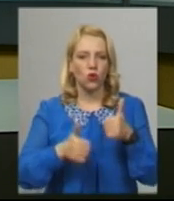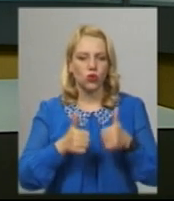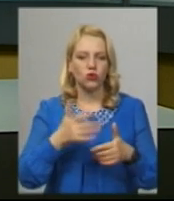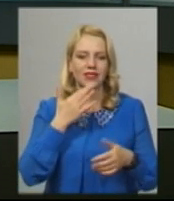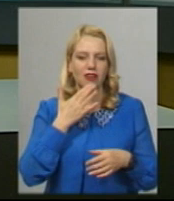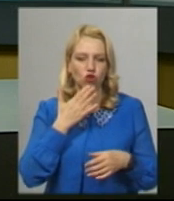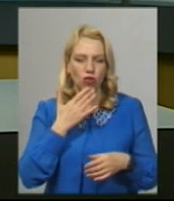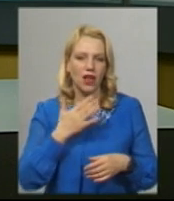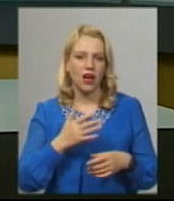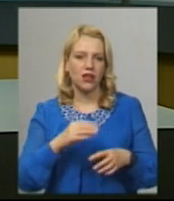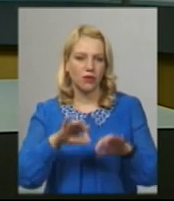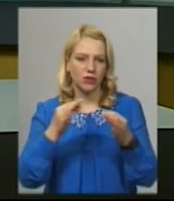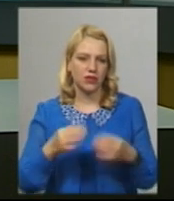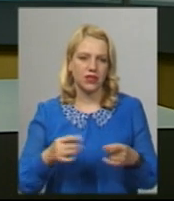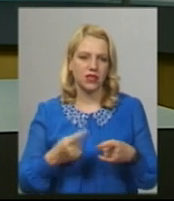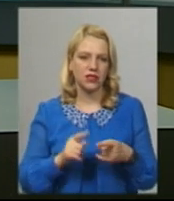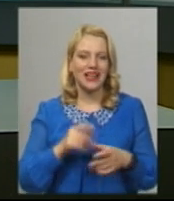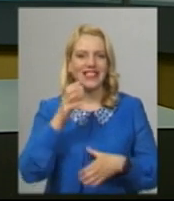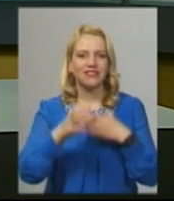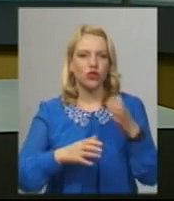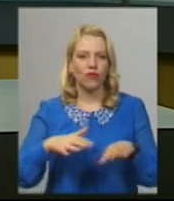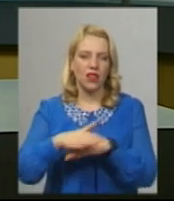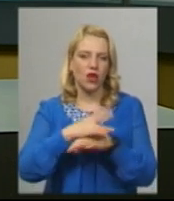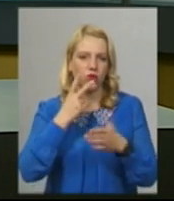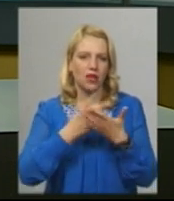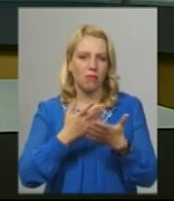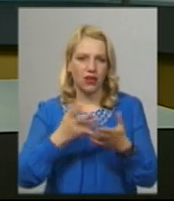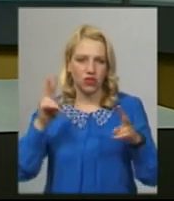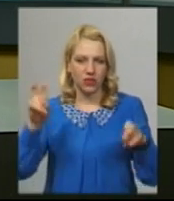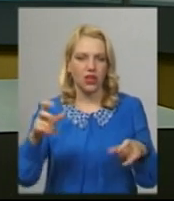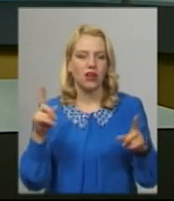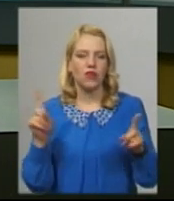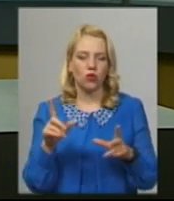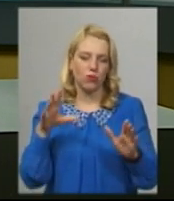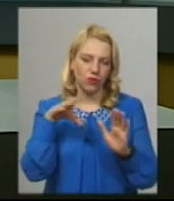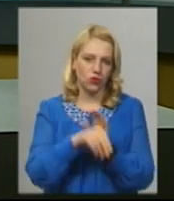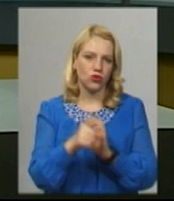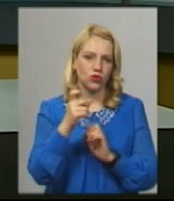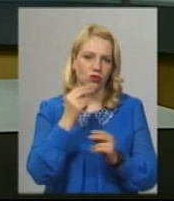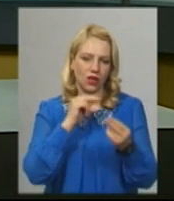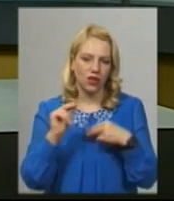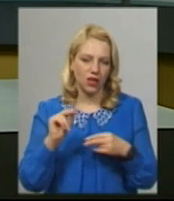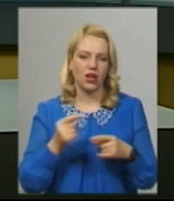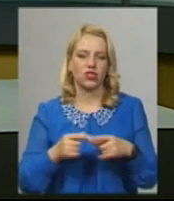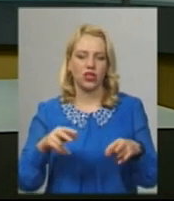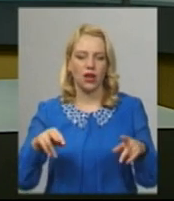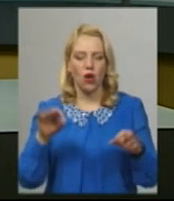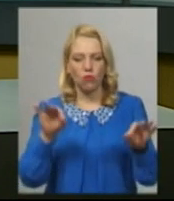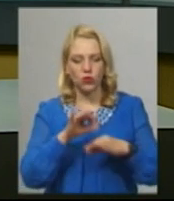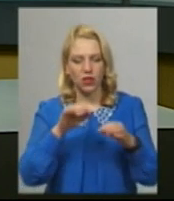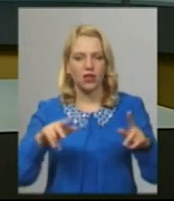World Folk Vision або ж Світове народне бачення У якому в числі 100 кращих музикантів та танцюристів зі 115